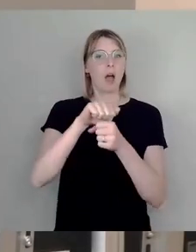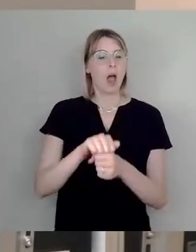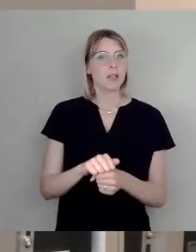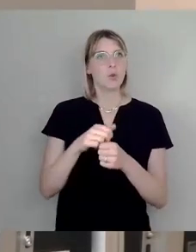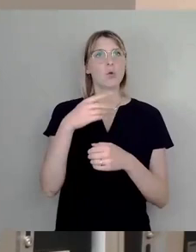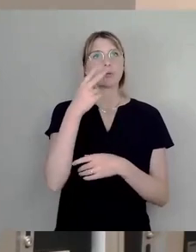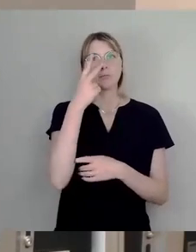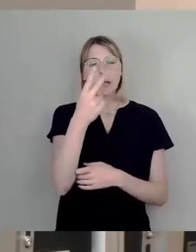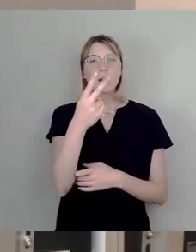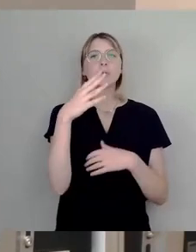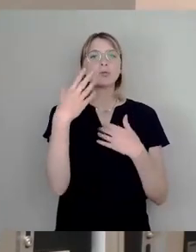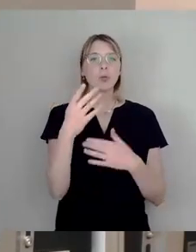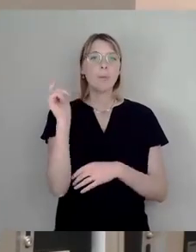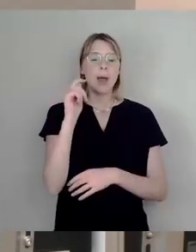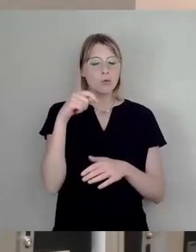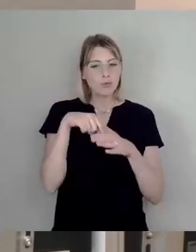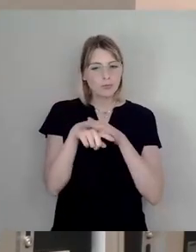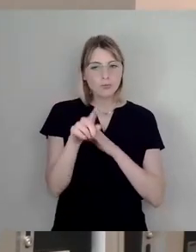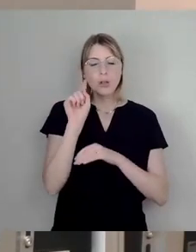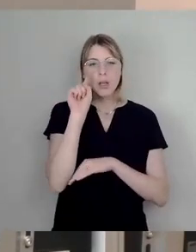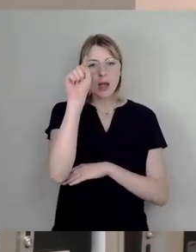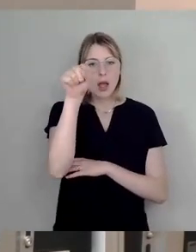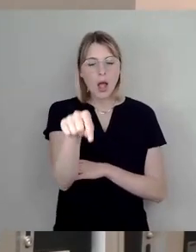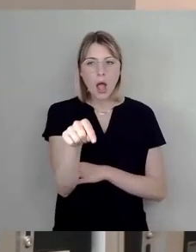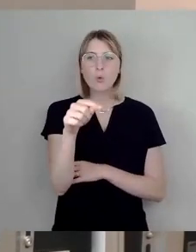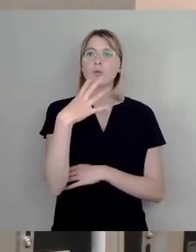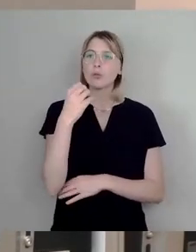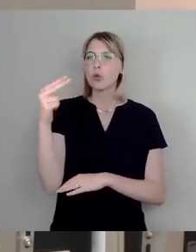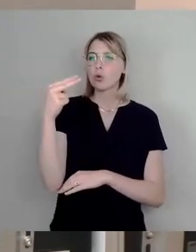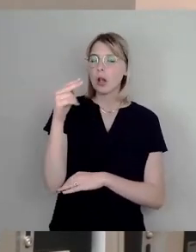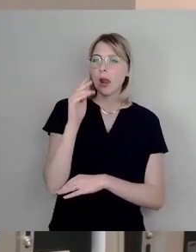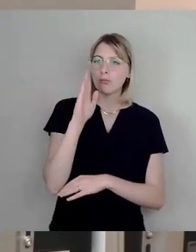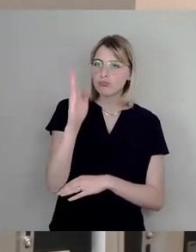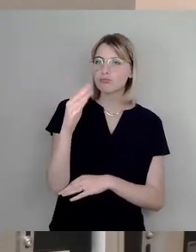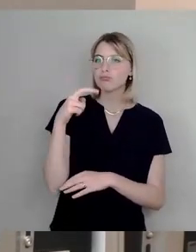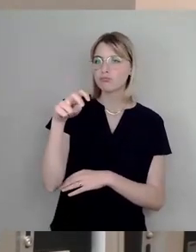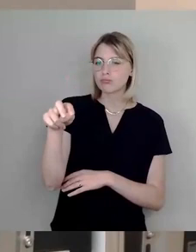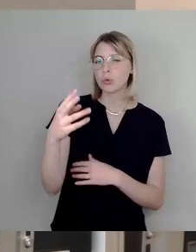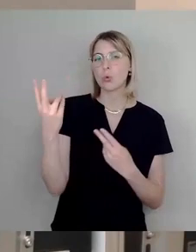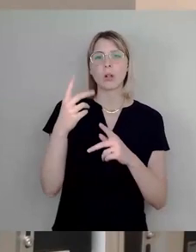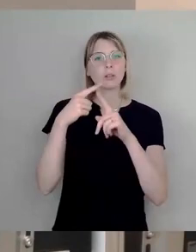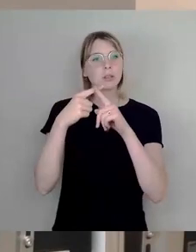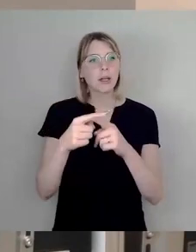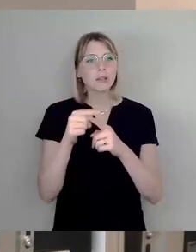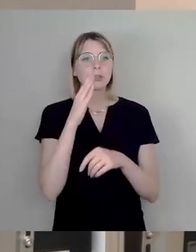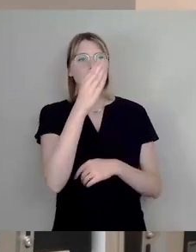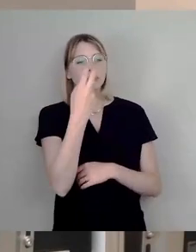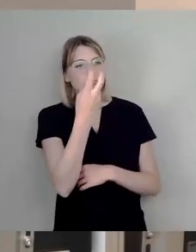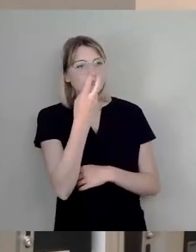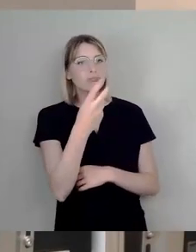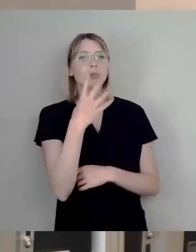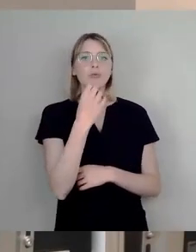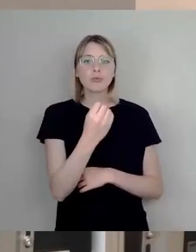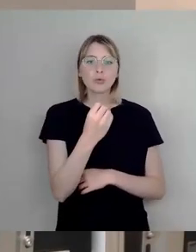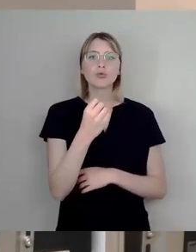heraus, man will zu seinem Hotel, man will zu einem Taxi, man will in den ÖPNV umsteigen.